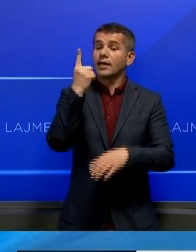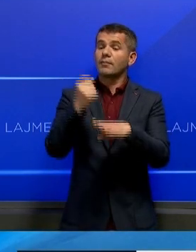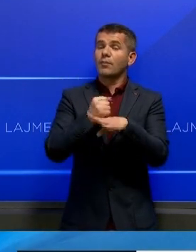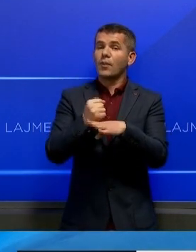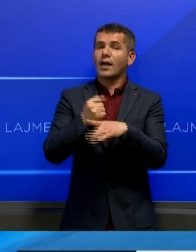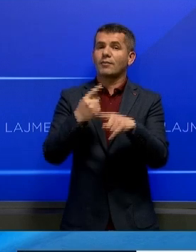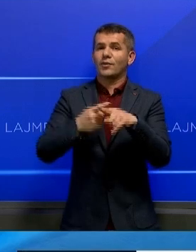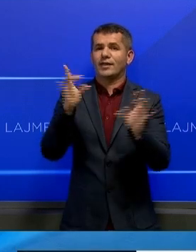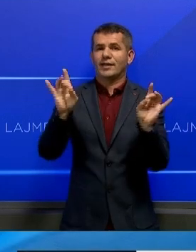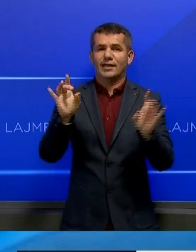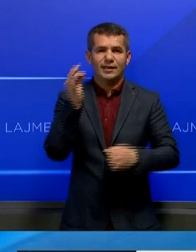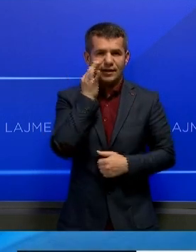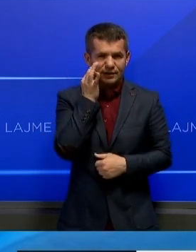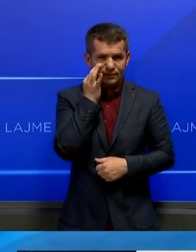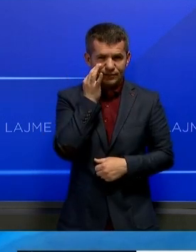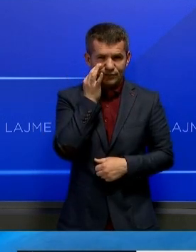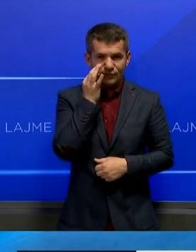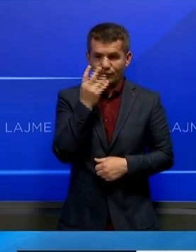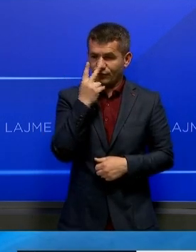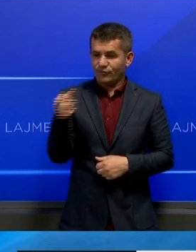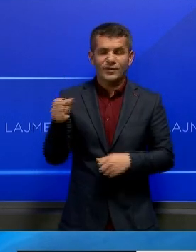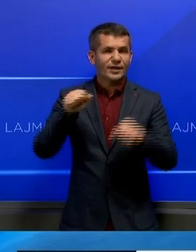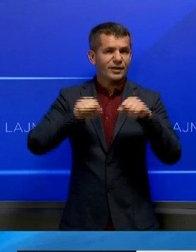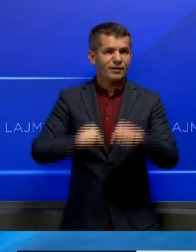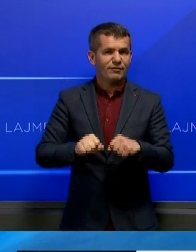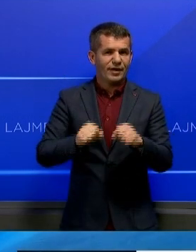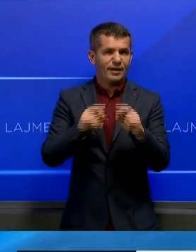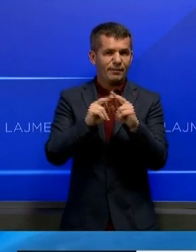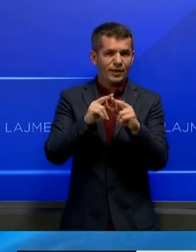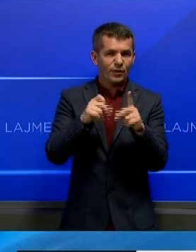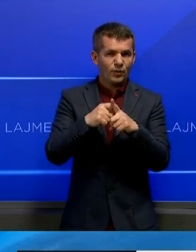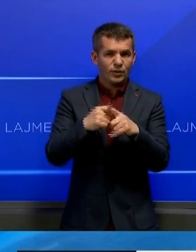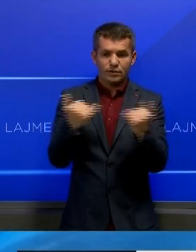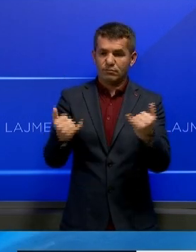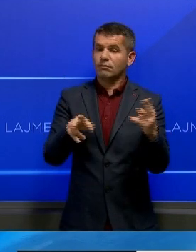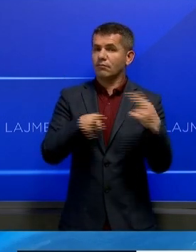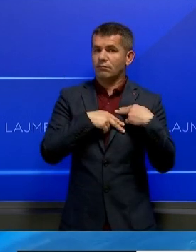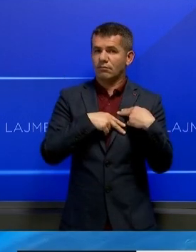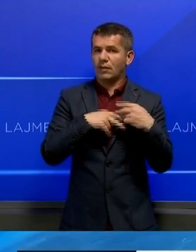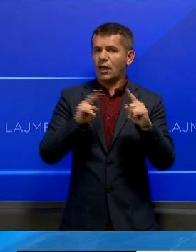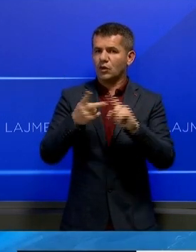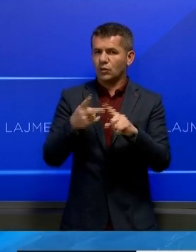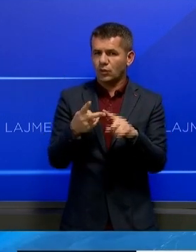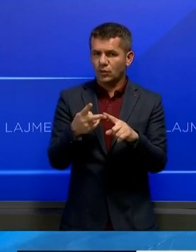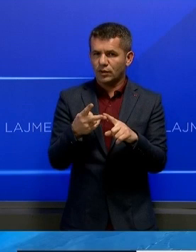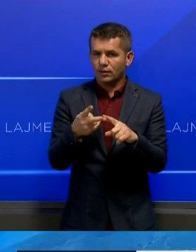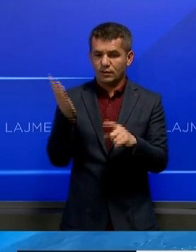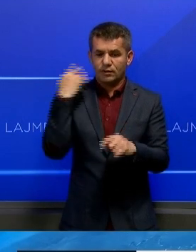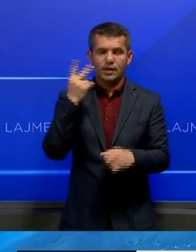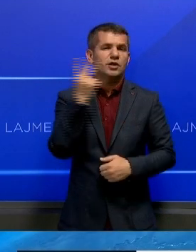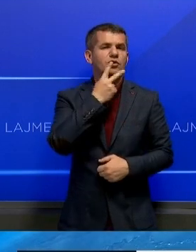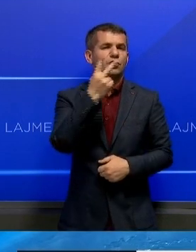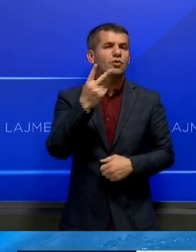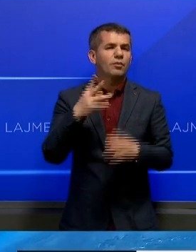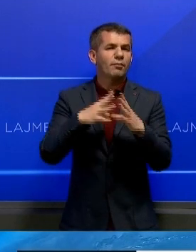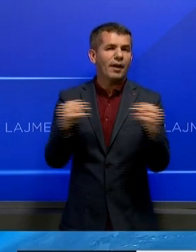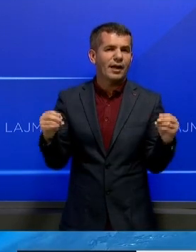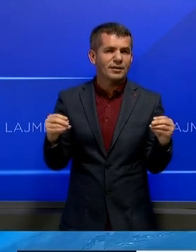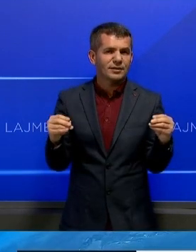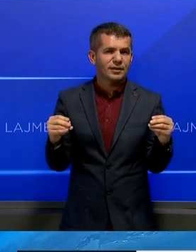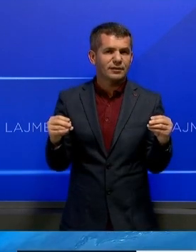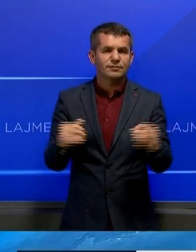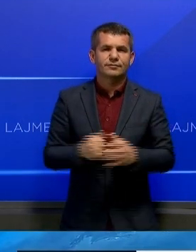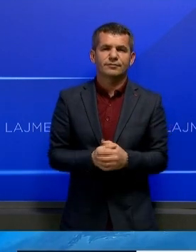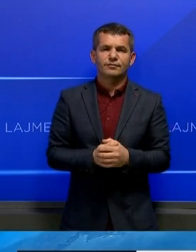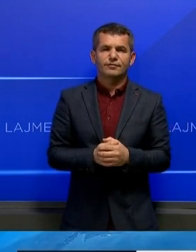vjetë dite. Më lejonit ju thëmë që qeveria Kurti ka morë mandatin, qeveria e dytë Kurti me 22 mars. Dhe si